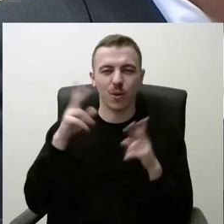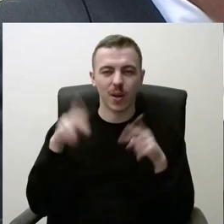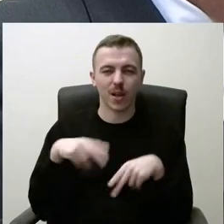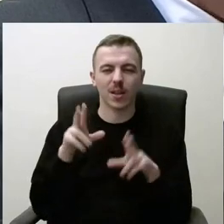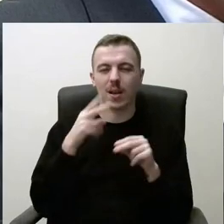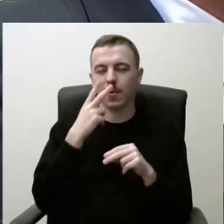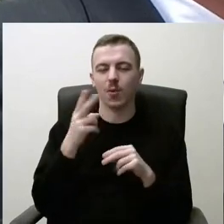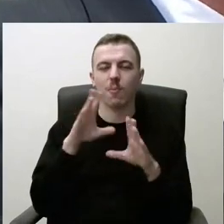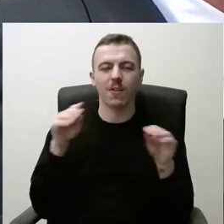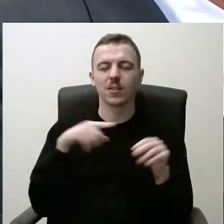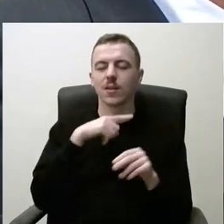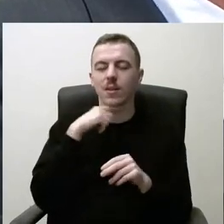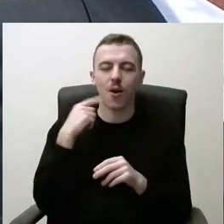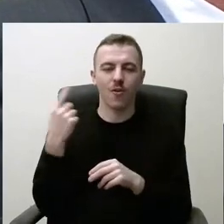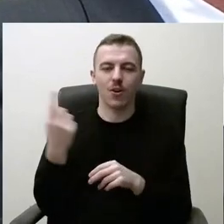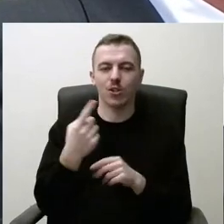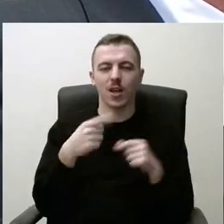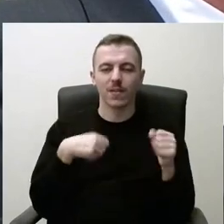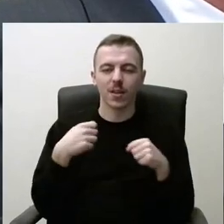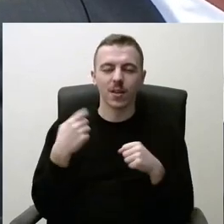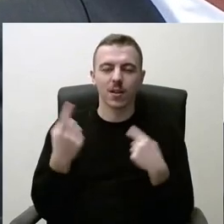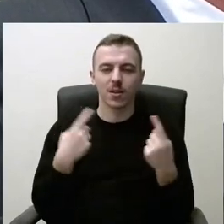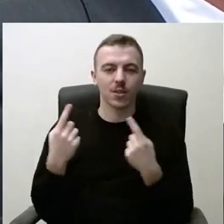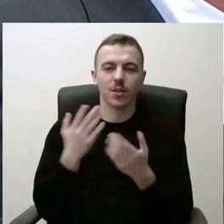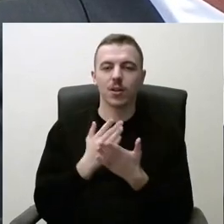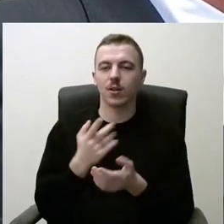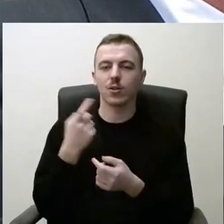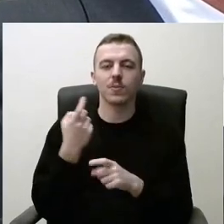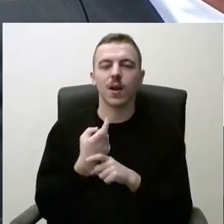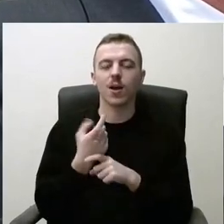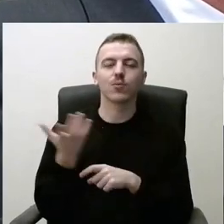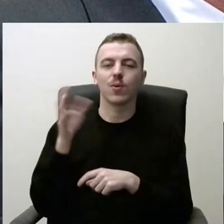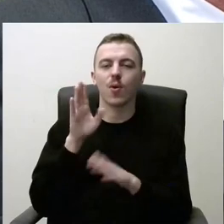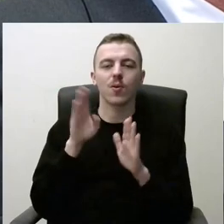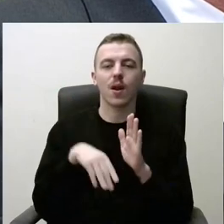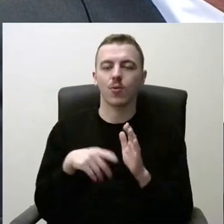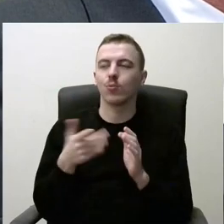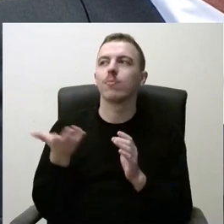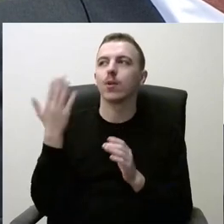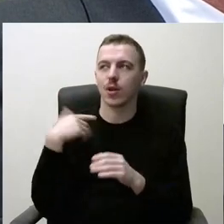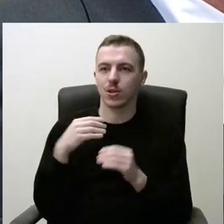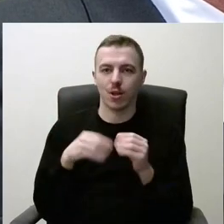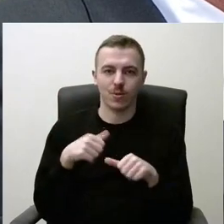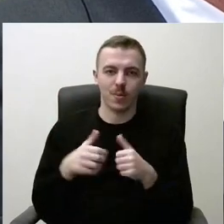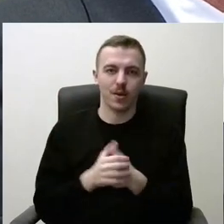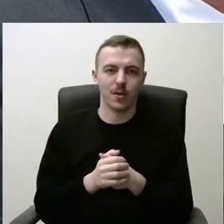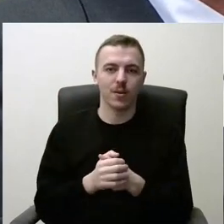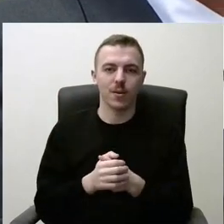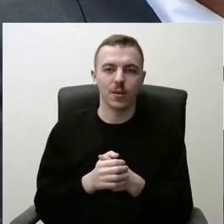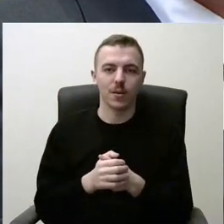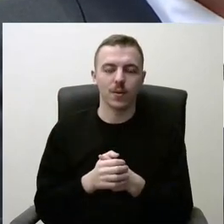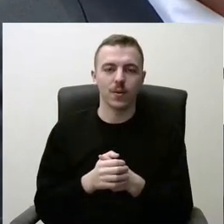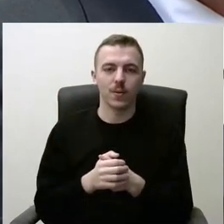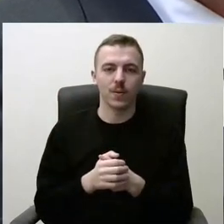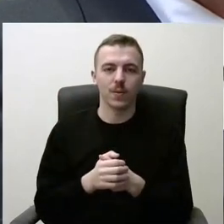pavasarį, kad labai daug važinėja dviračiais, šimtą kartą būtų daugiau negu čia prieš eilę metų. Tai mes viską tik